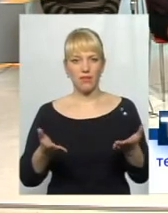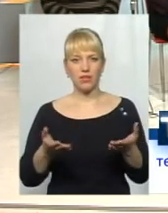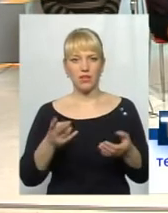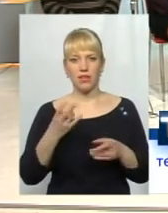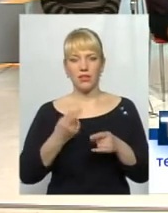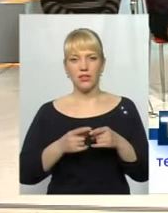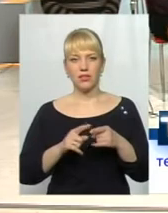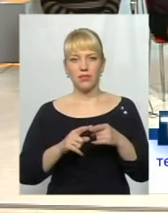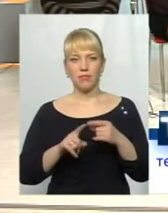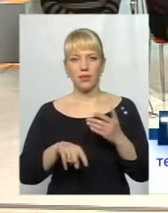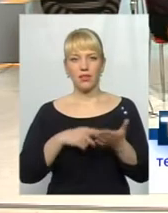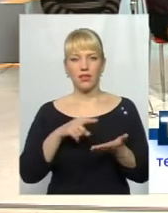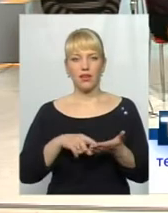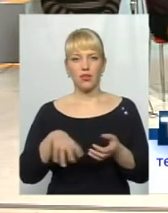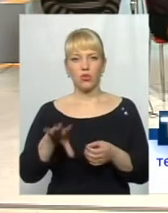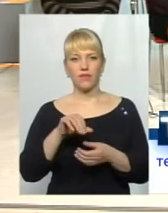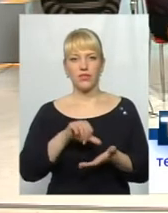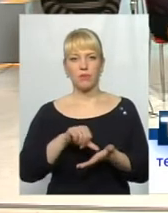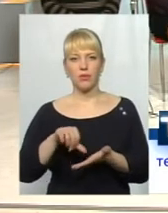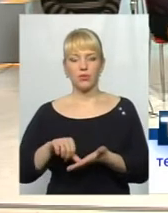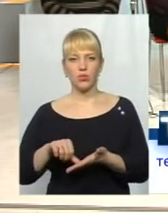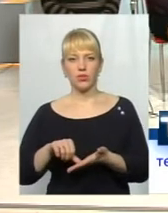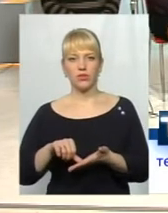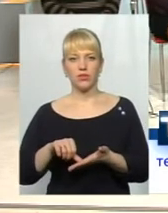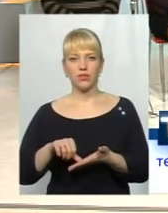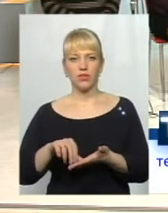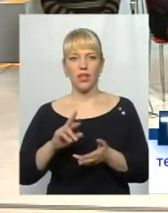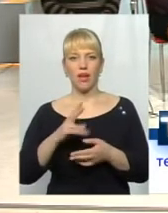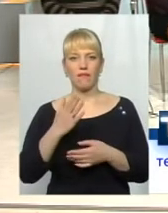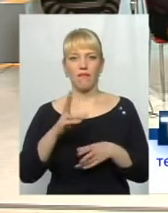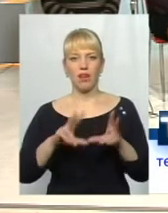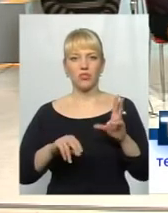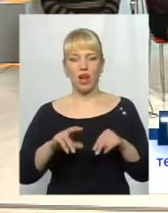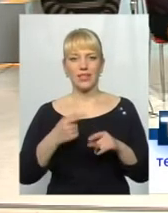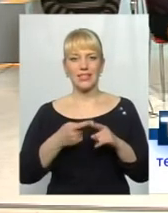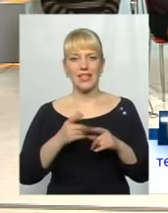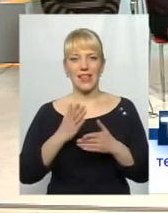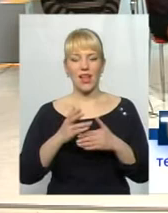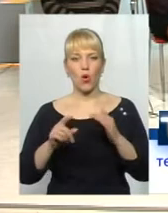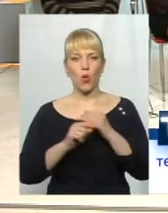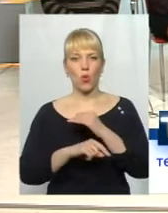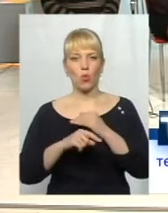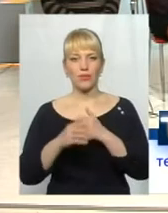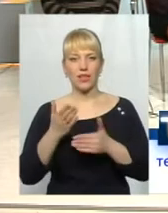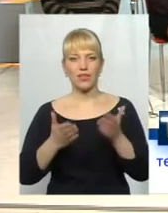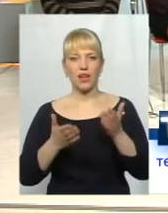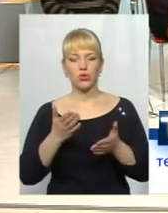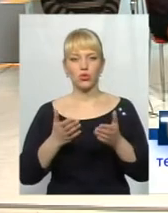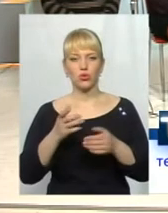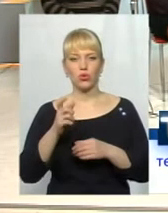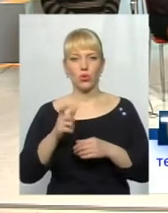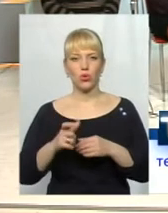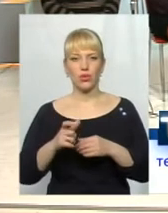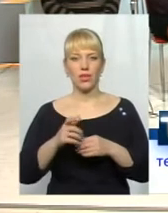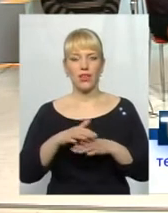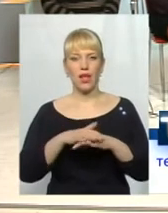питання до цих першотів. Як ви вважаєте, це є корупція, якщо людина війшти на роботи,